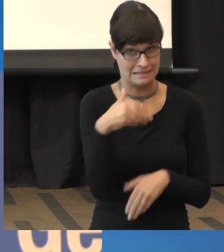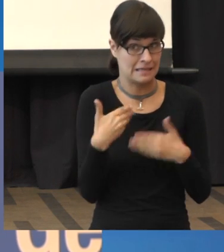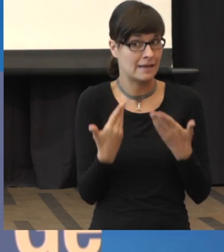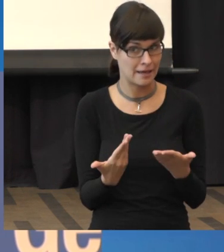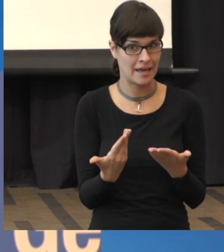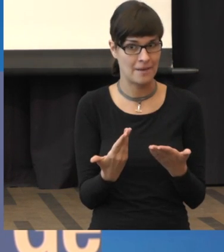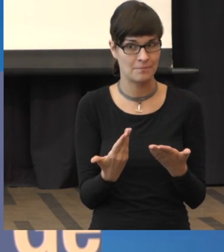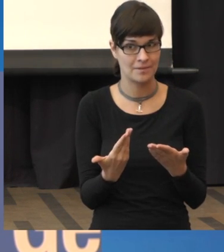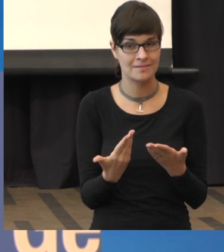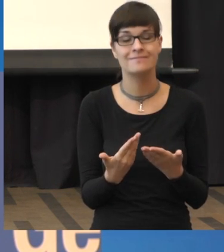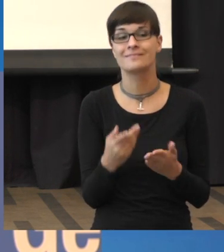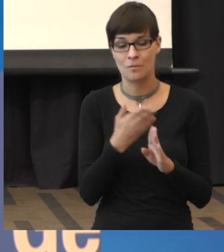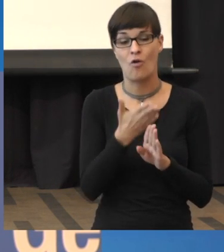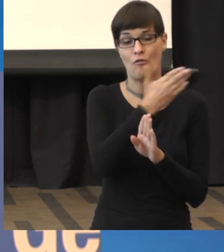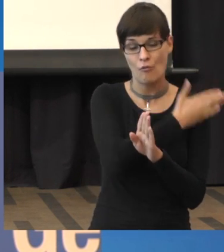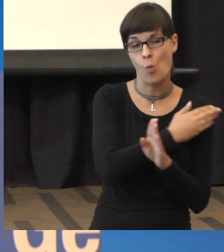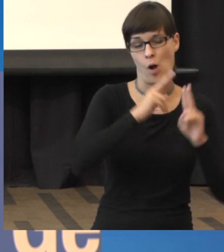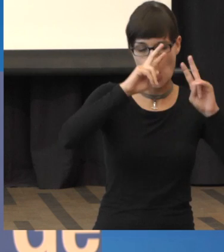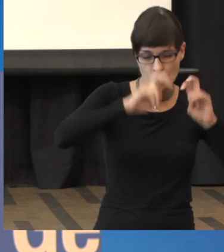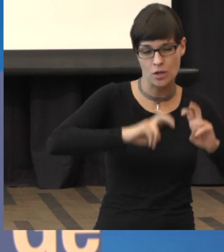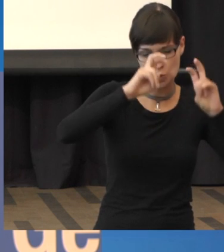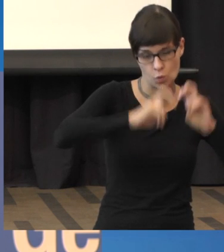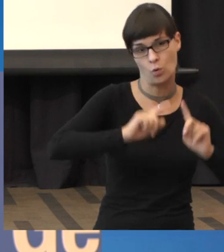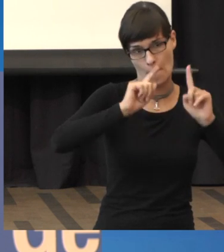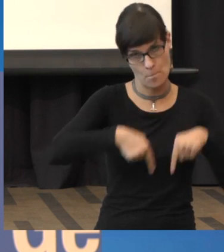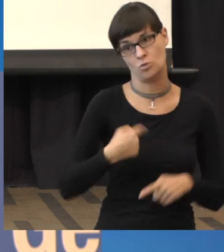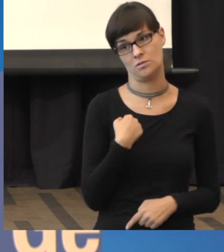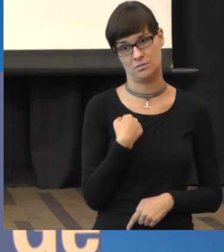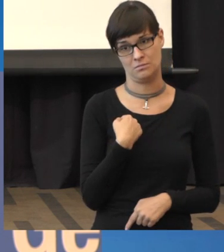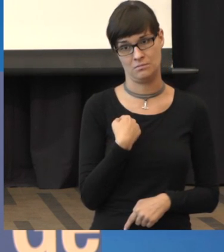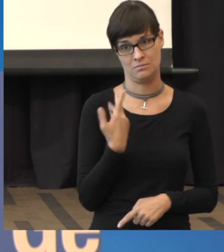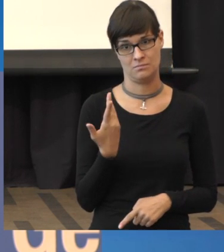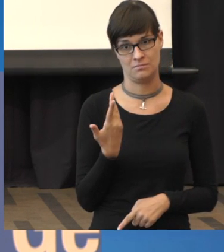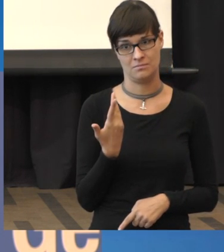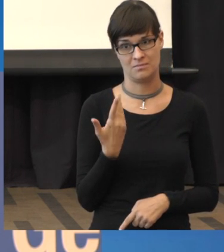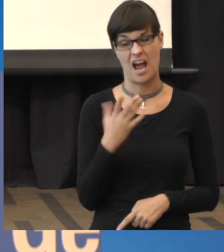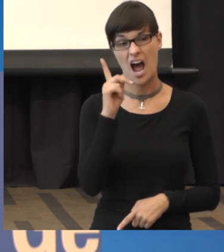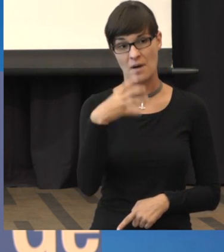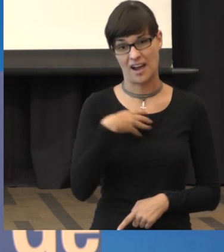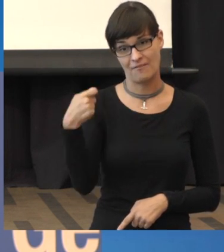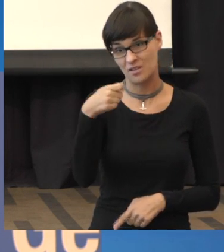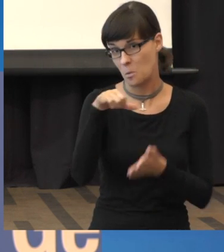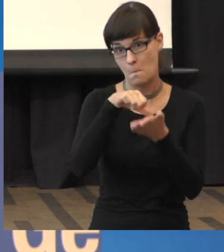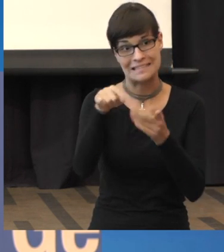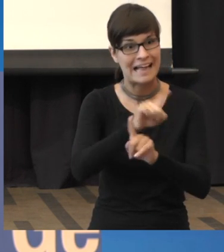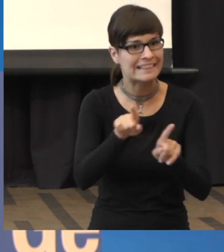dann müssen wir diese Untersuchung machen als Augenärzte. Und die Krankenkassen zahlen die nicht oder nur sehr